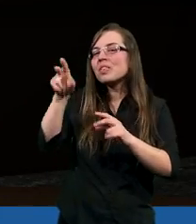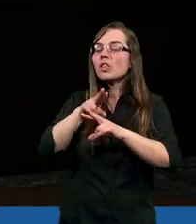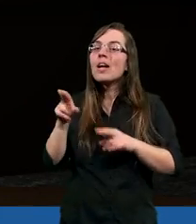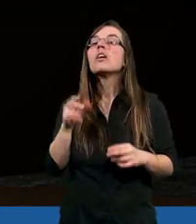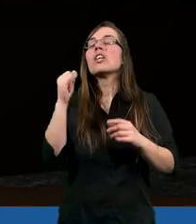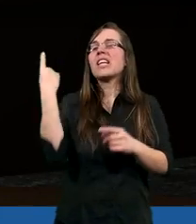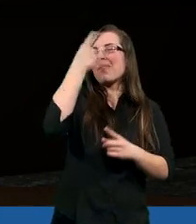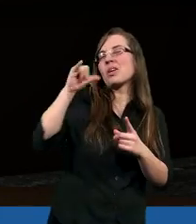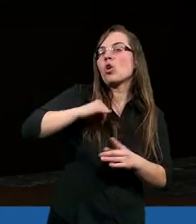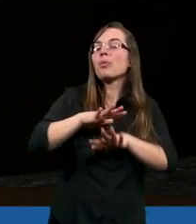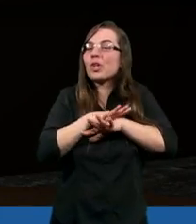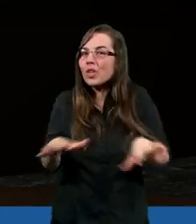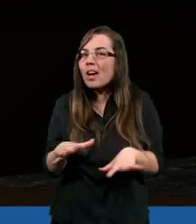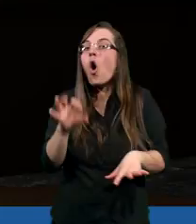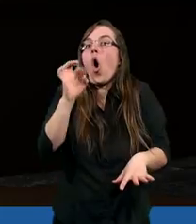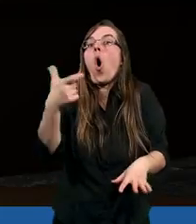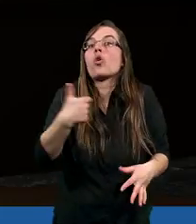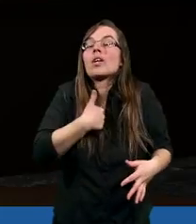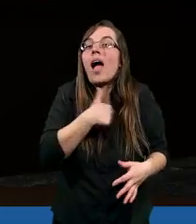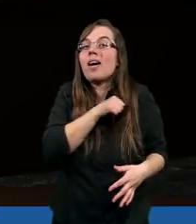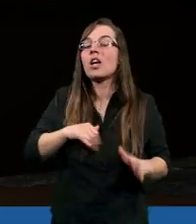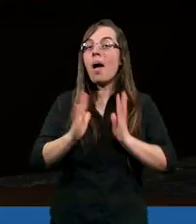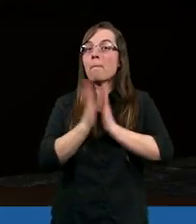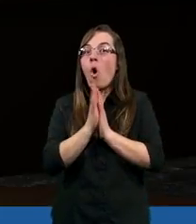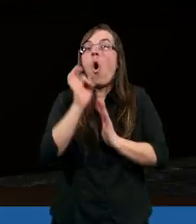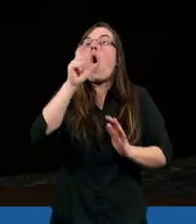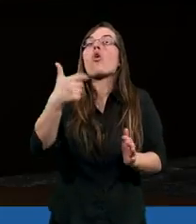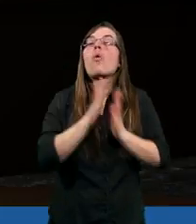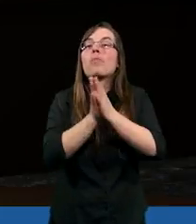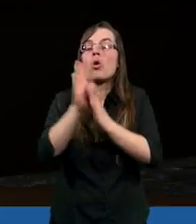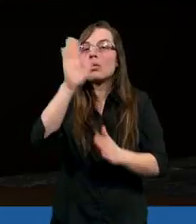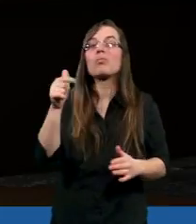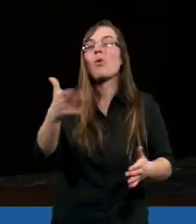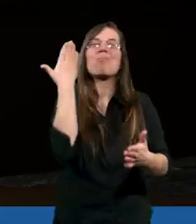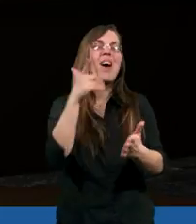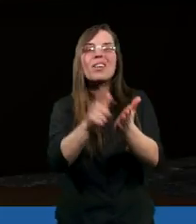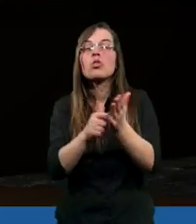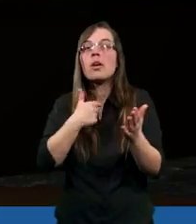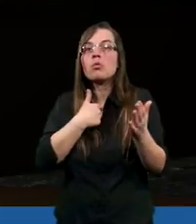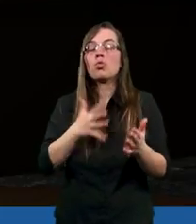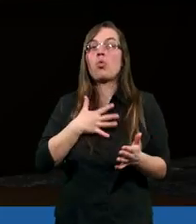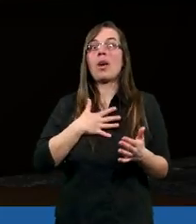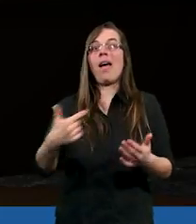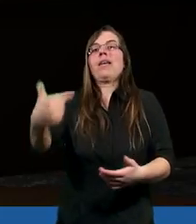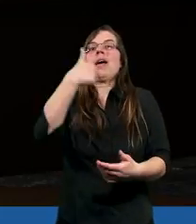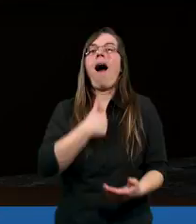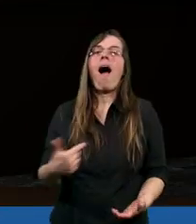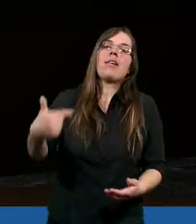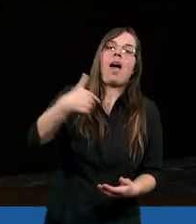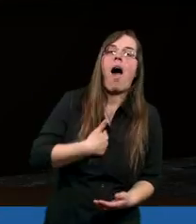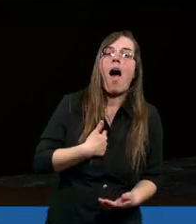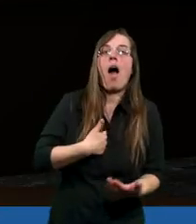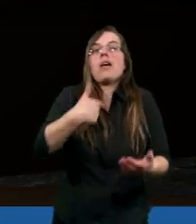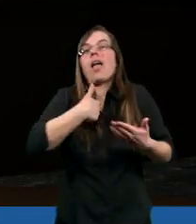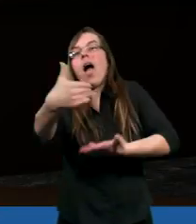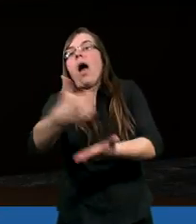sobie pomyślę szczerze o co ja się modlę, o co proszę Boga, to bardzo często się łapię na tym, że ja, ja,